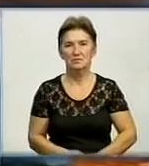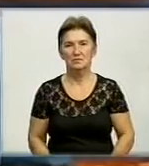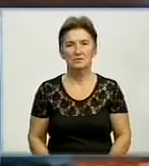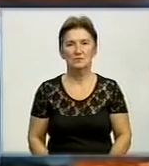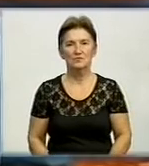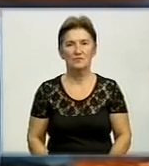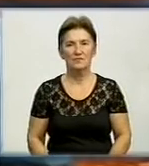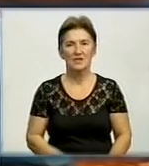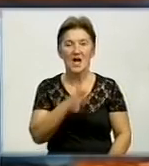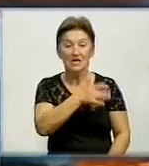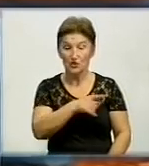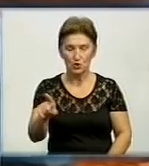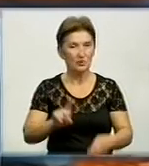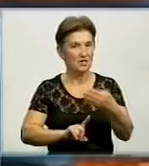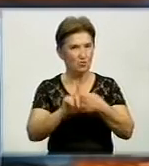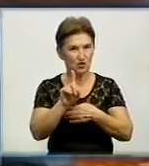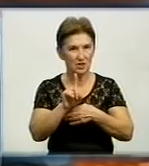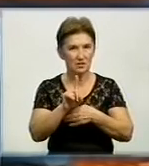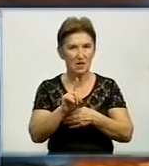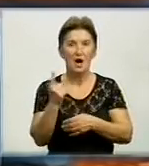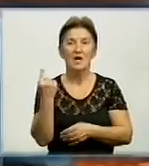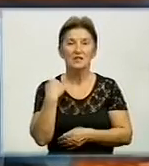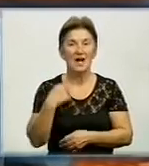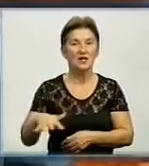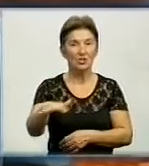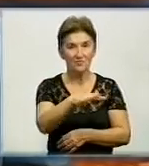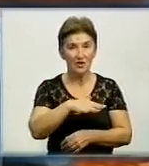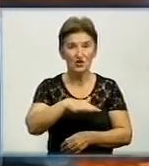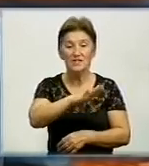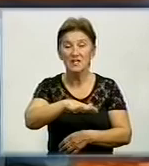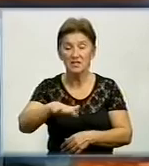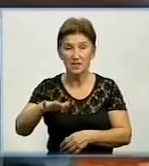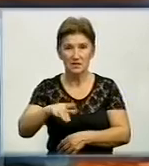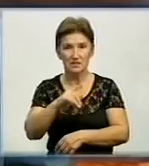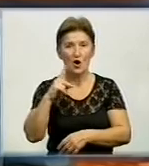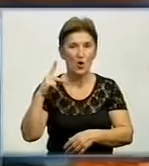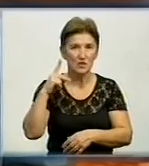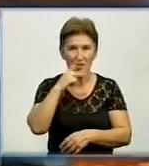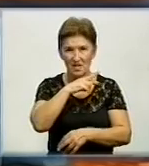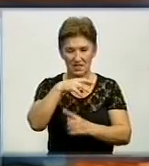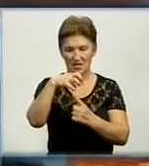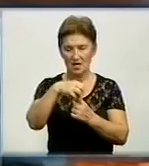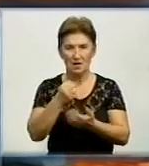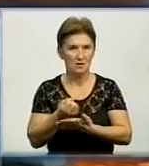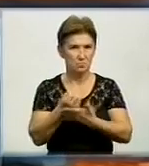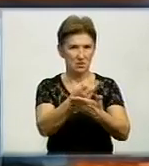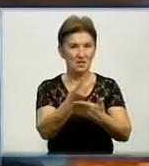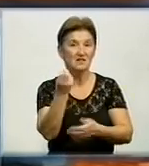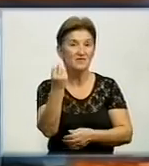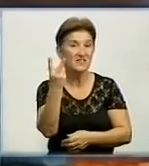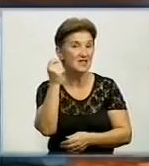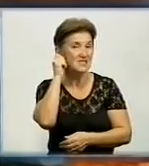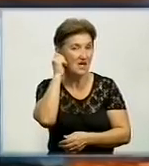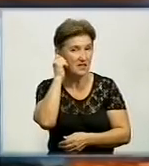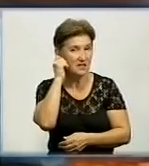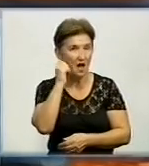Сезон розпочато. На кірвоградчині дитина утруїлася грибами. На лікарня Неліжко грибна страва вклала 12-річного олександрійця.